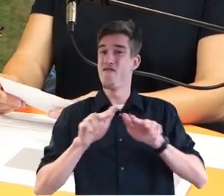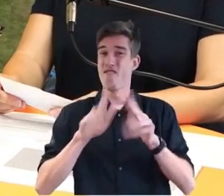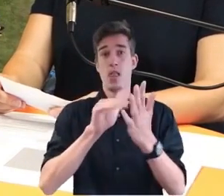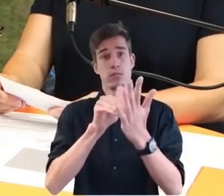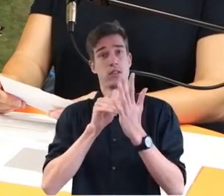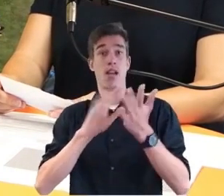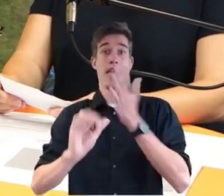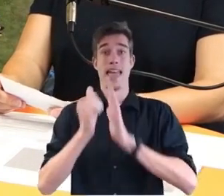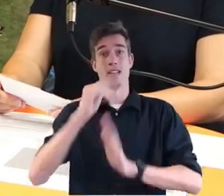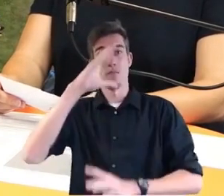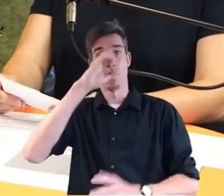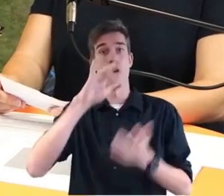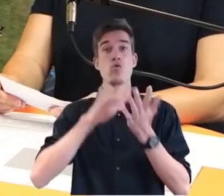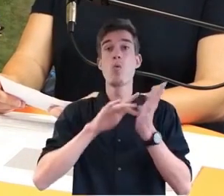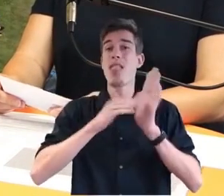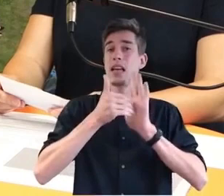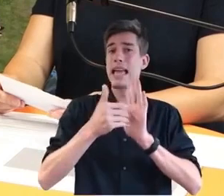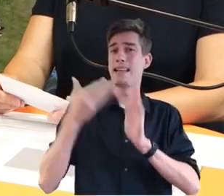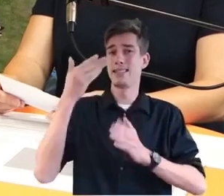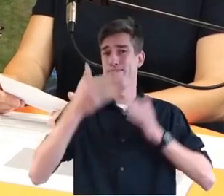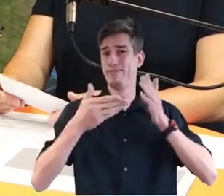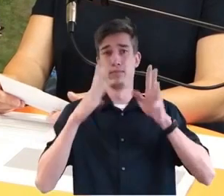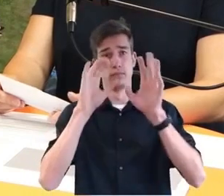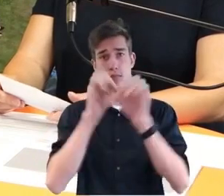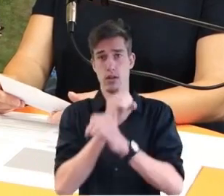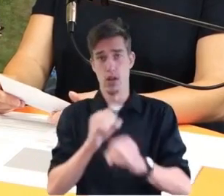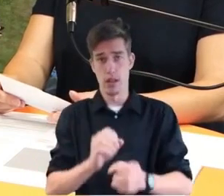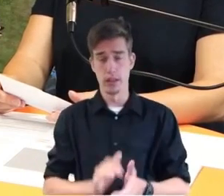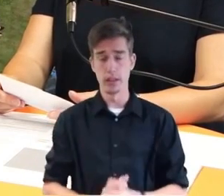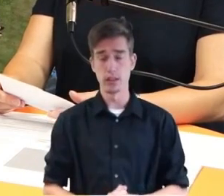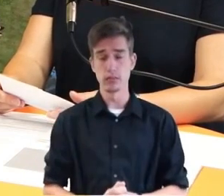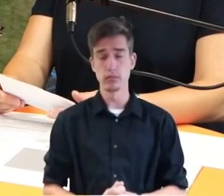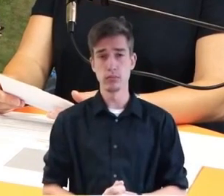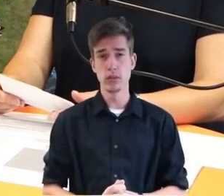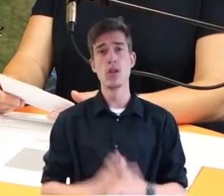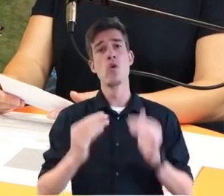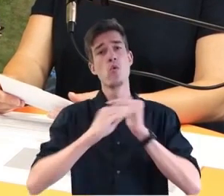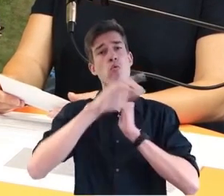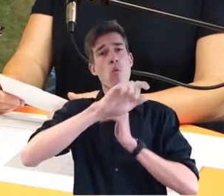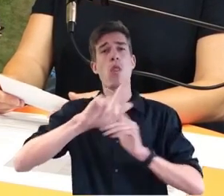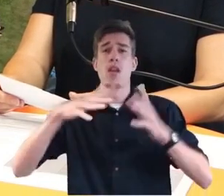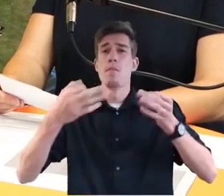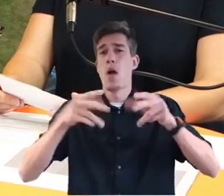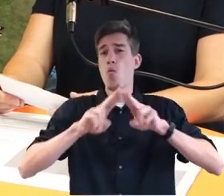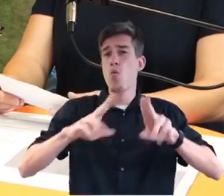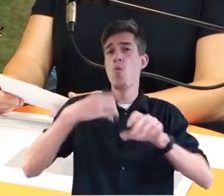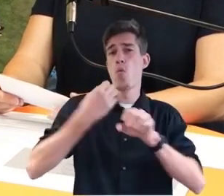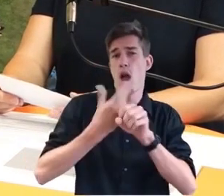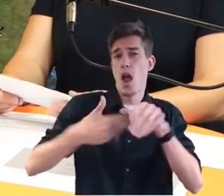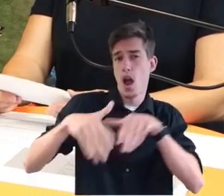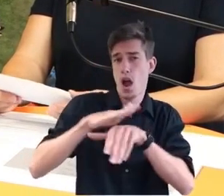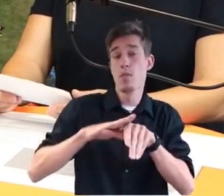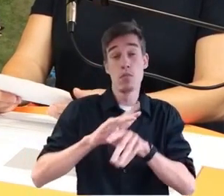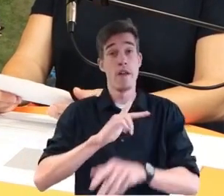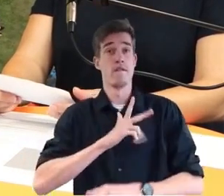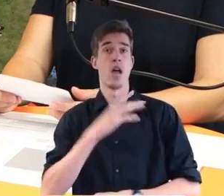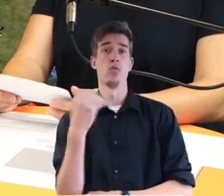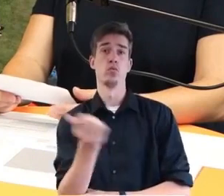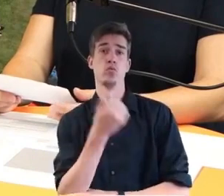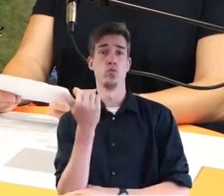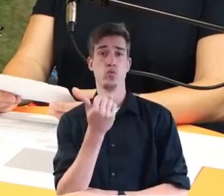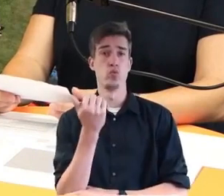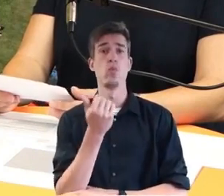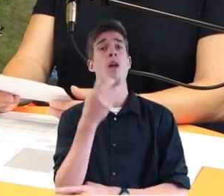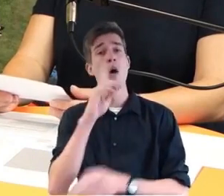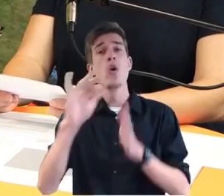eben keine Gäste empfangen, damit die Kollegen da auch in Ruhe arbeiten können. Sehr schön. Wird auch auf dem